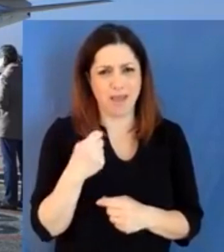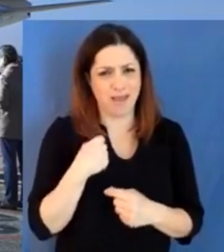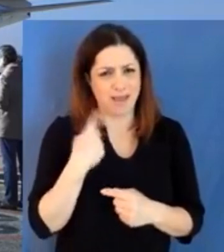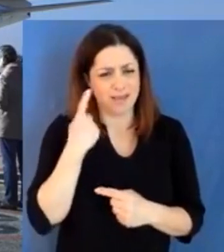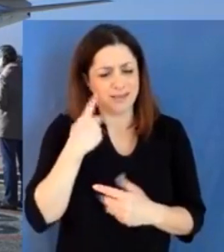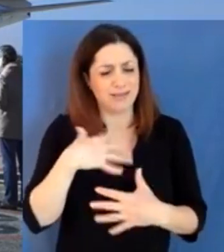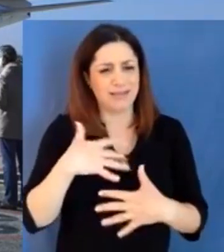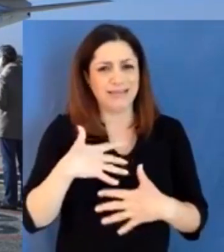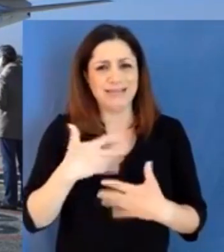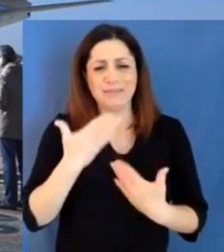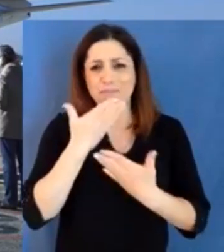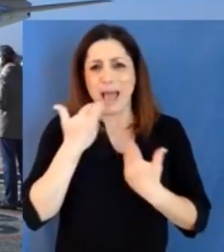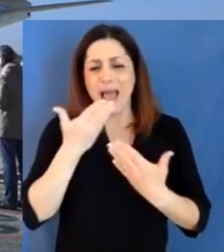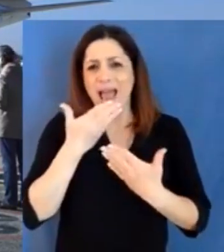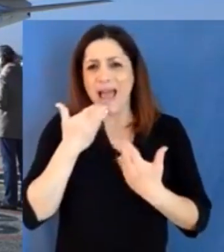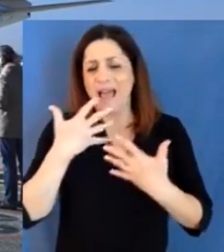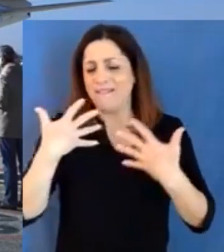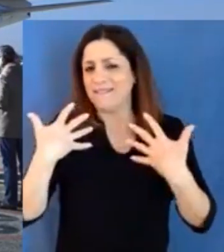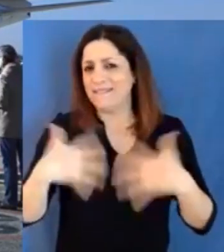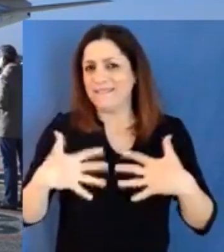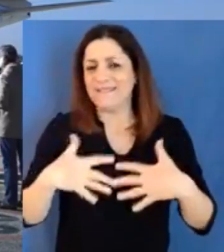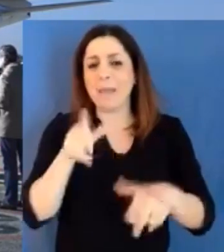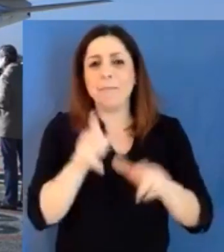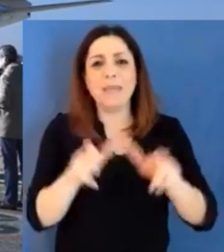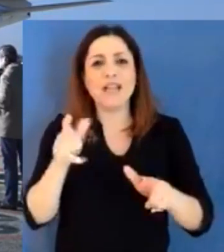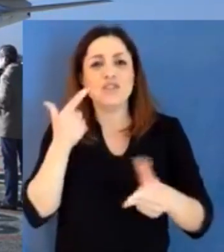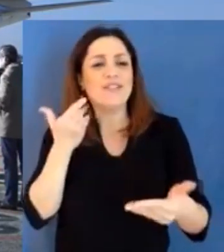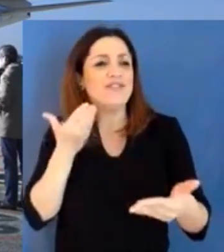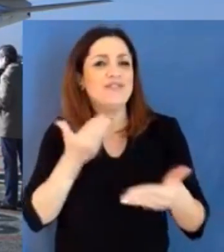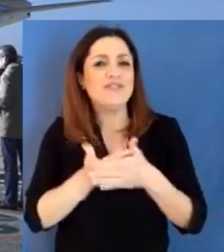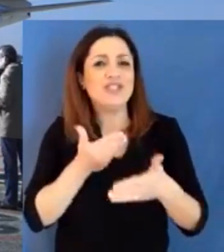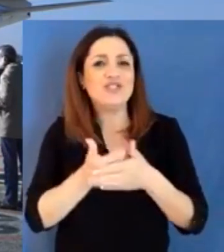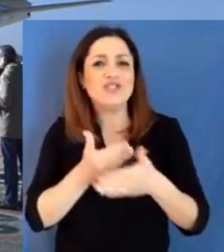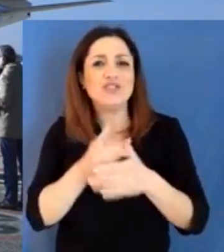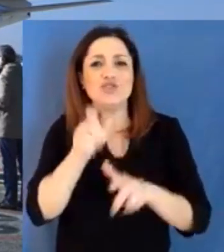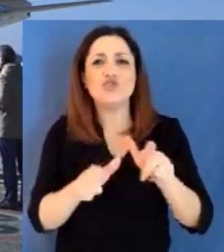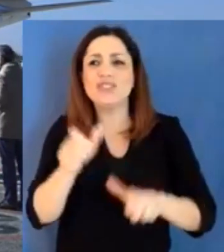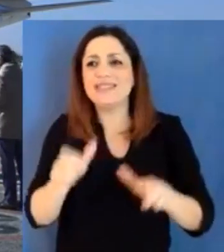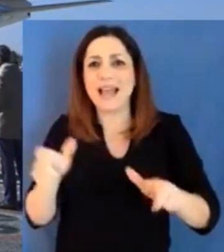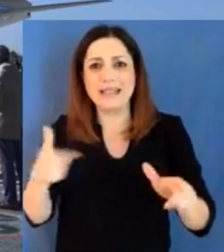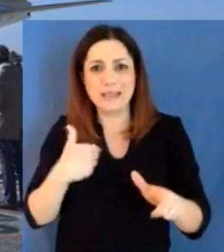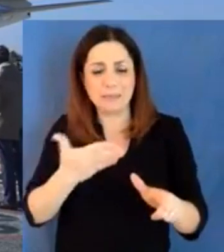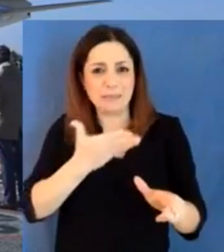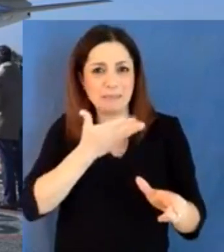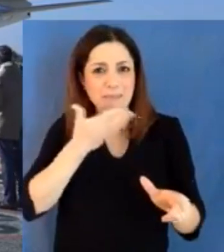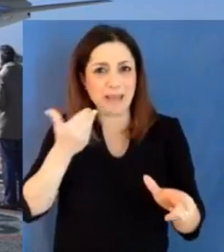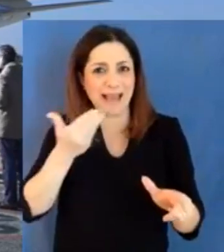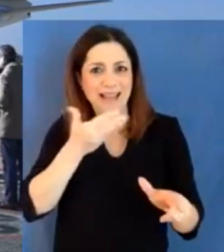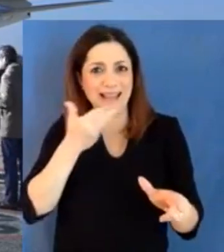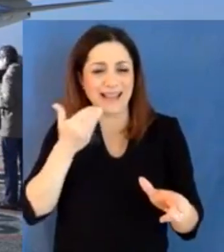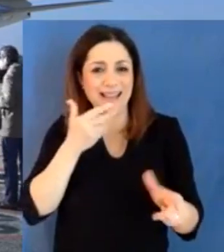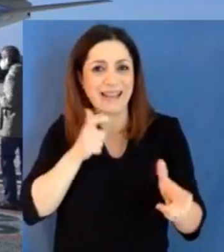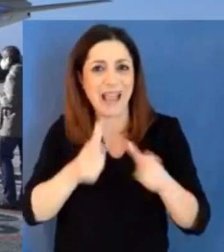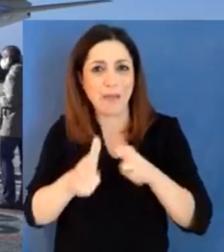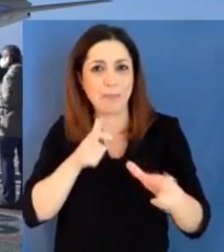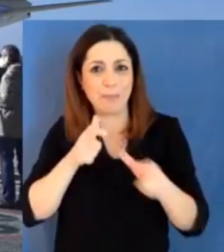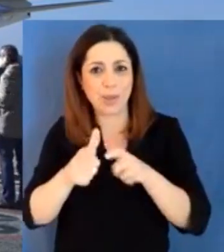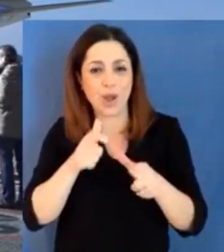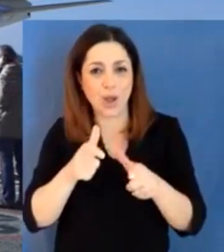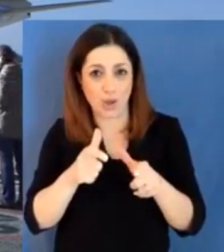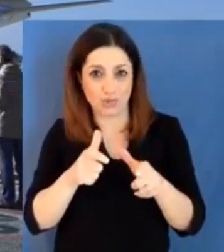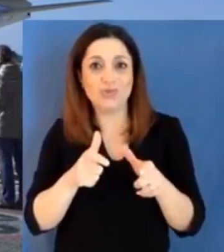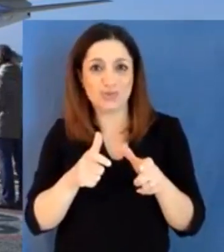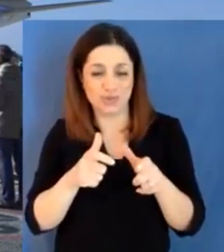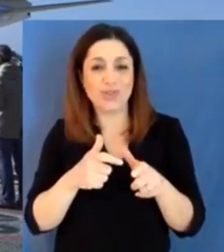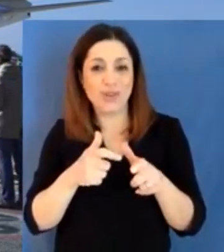cittadini perché è evidente che i cittadini sono da un lato coloro che